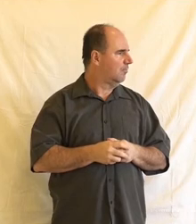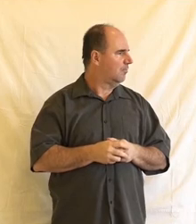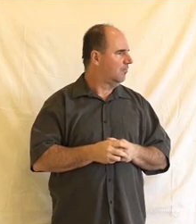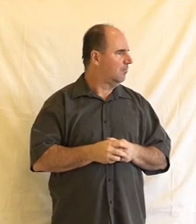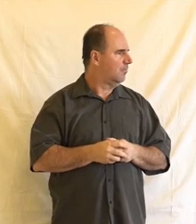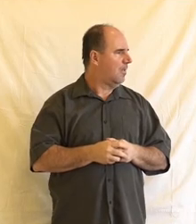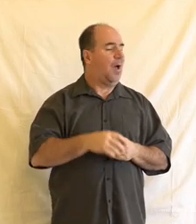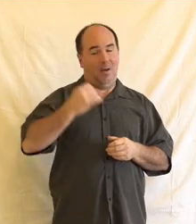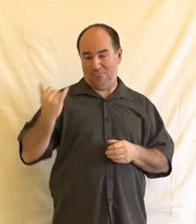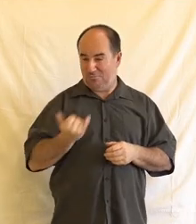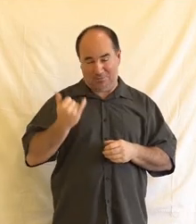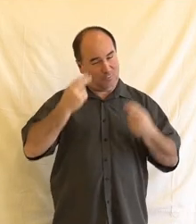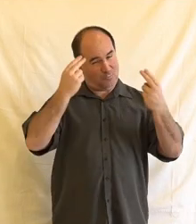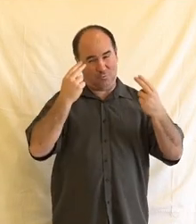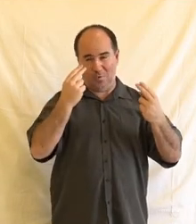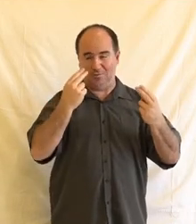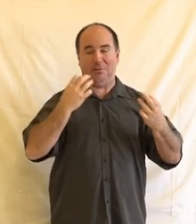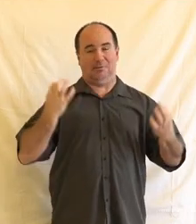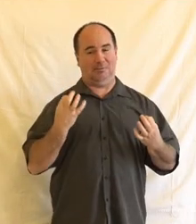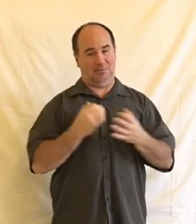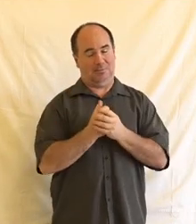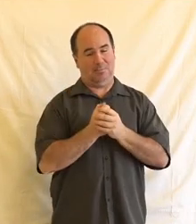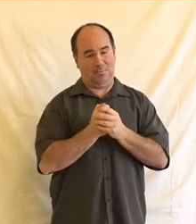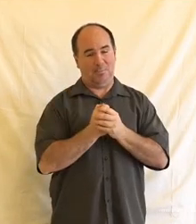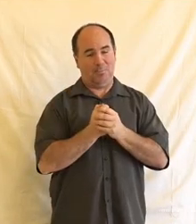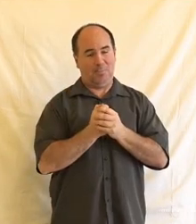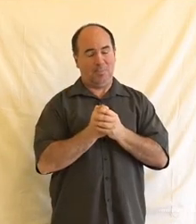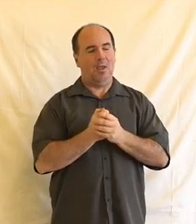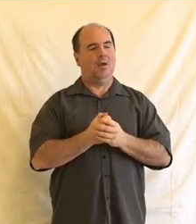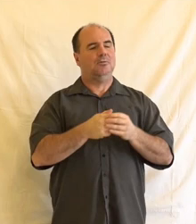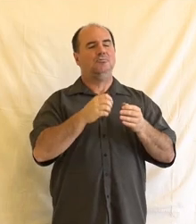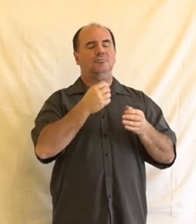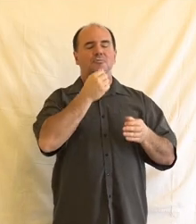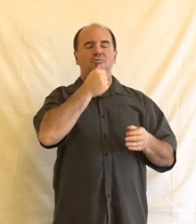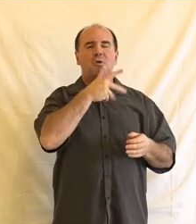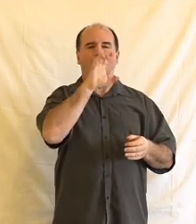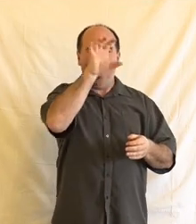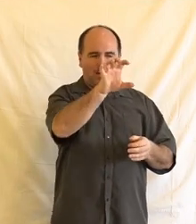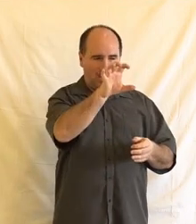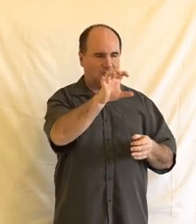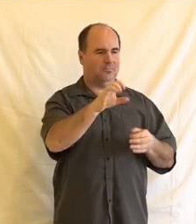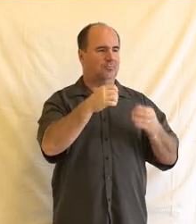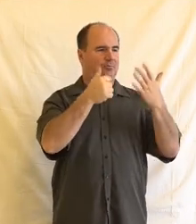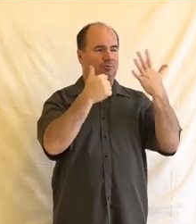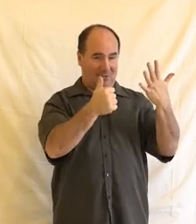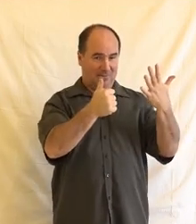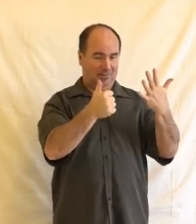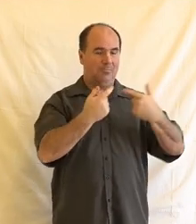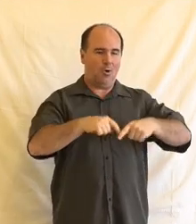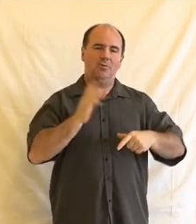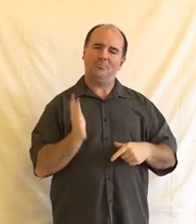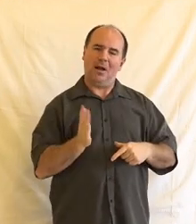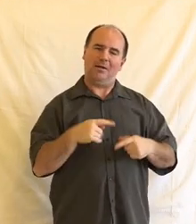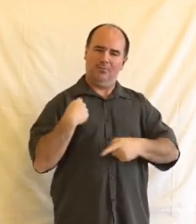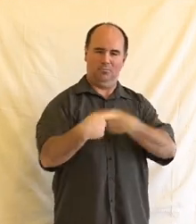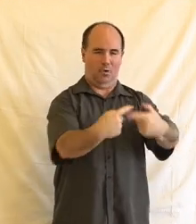a co je rozhodně důležité, tak je potom v rámci článku šestou mluvy, to je právo na spravedlivý proces, tak ve chvíli, kdy opravdu naopak, ale bude zasaženo do toho